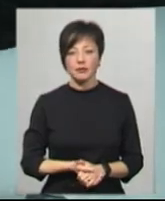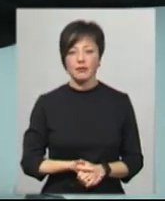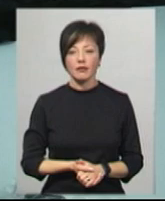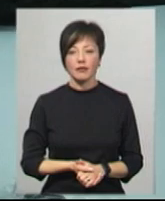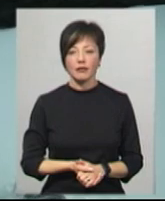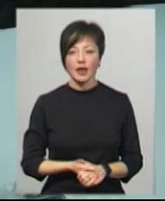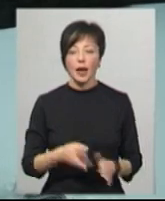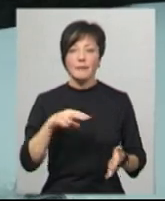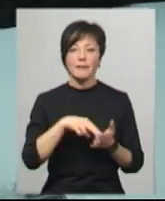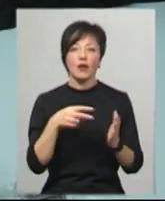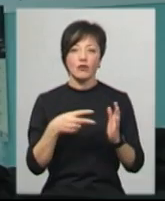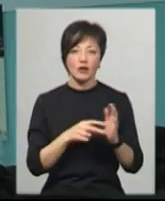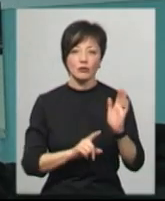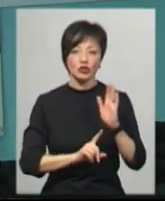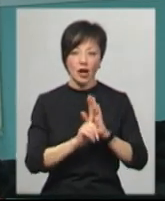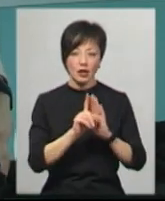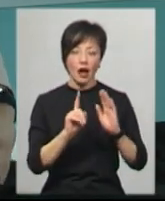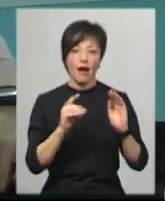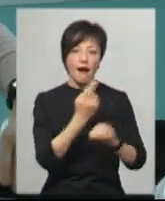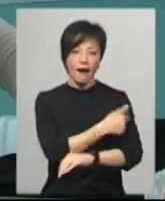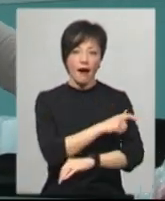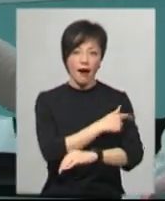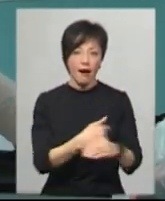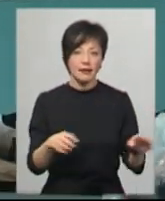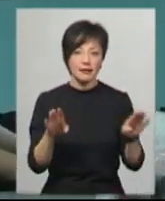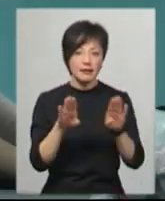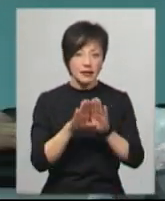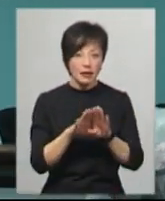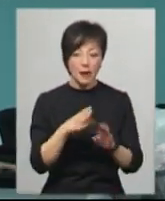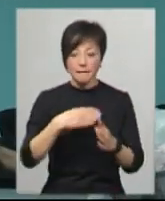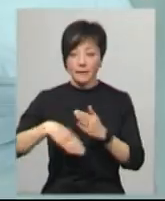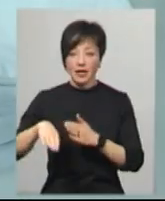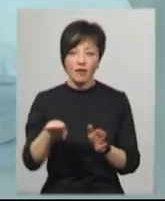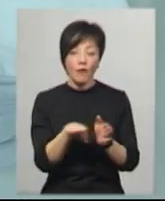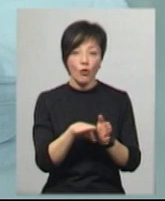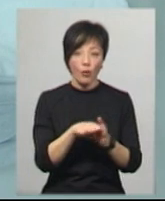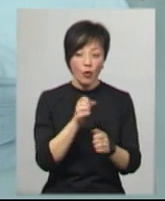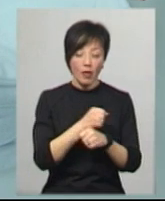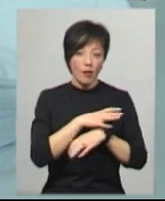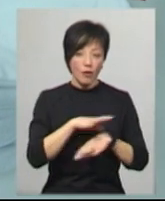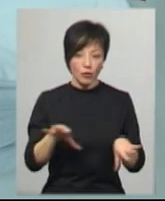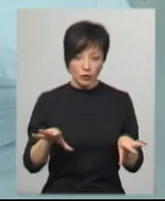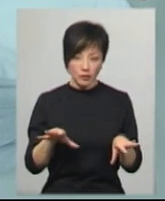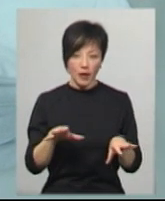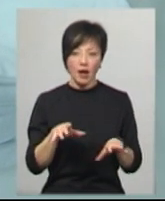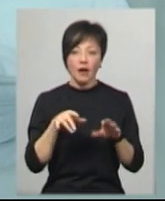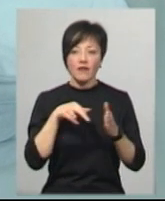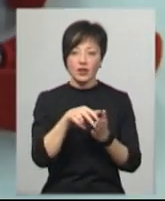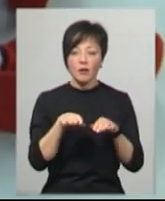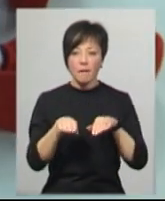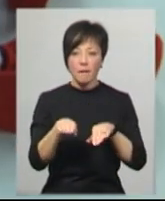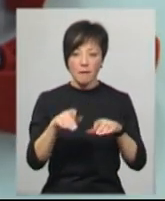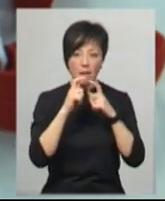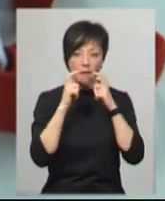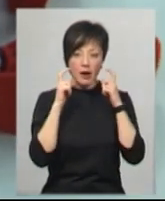карантину піти у вимушену відпустку, адже роботи не було, каже Юлія Возна. Додає, вийшли з помічницею пошити маски, яких